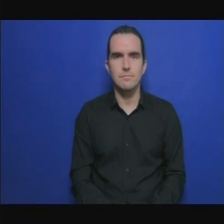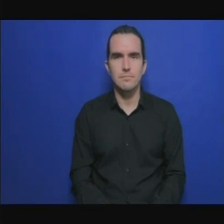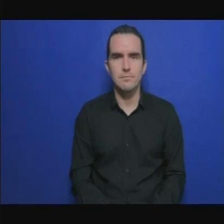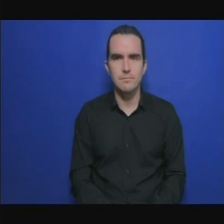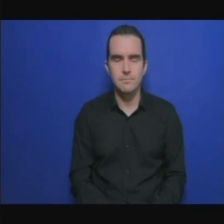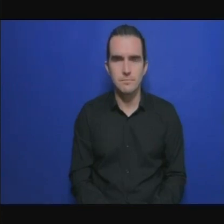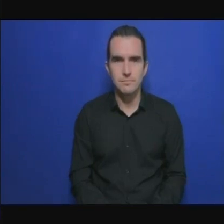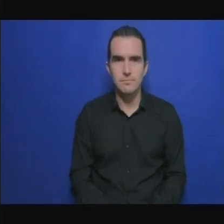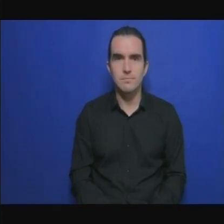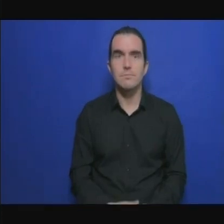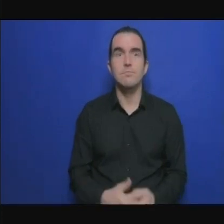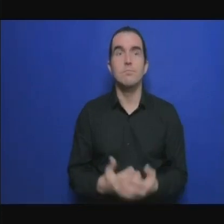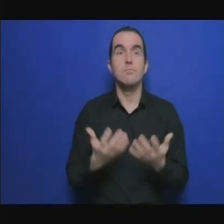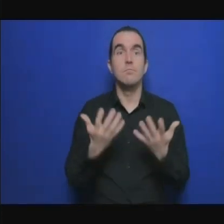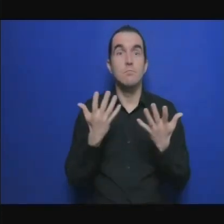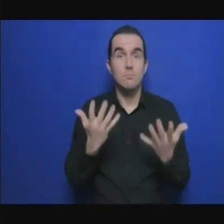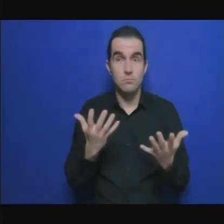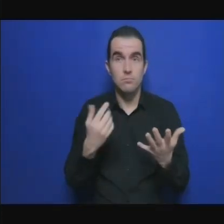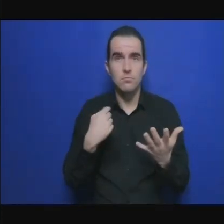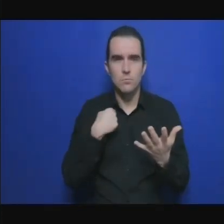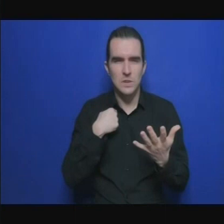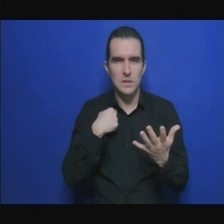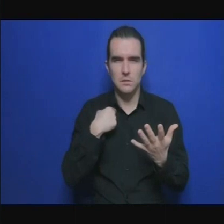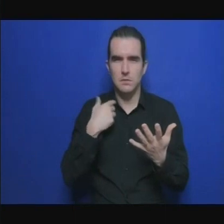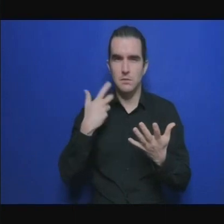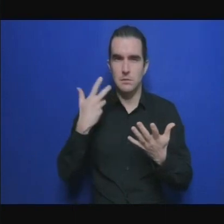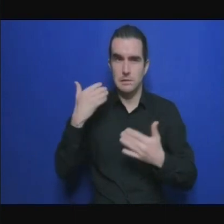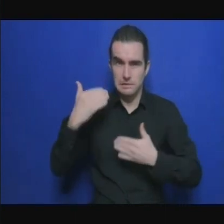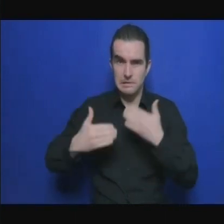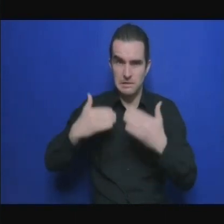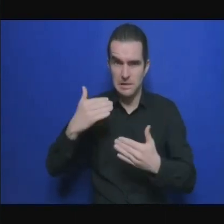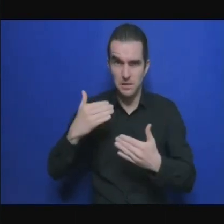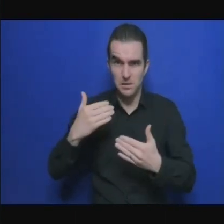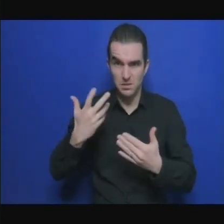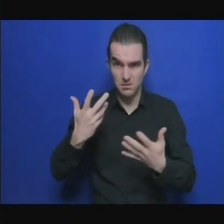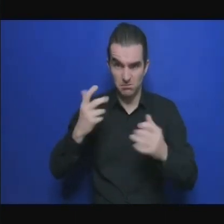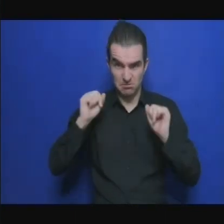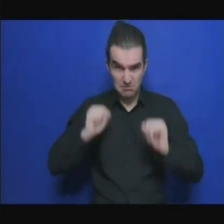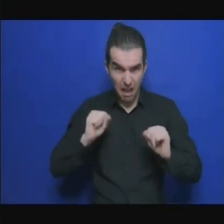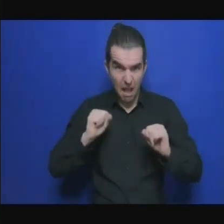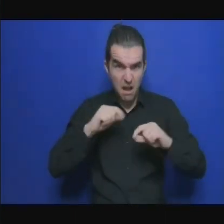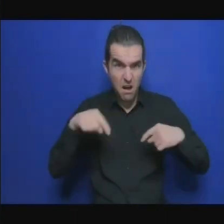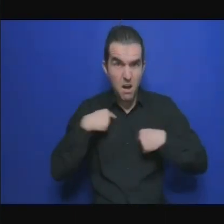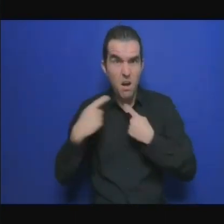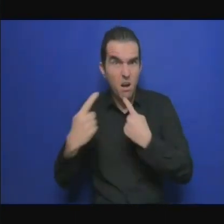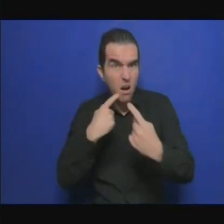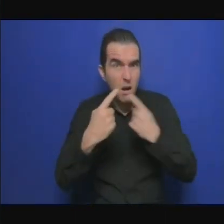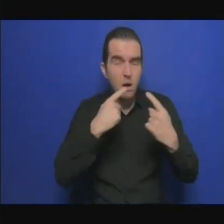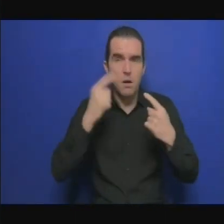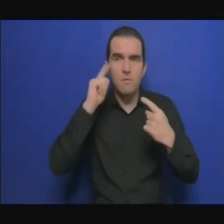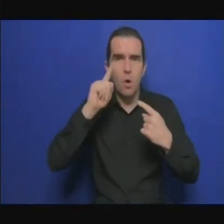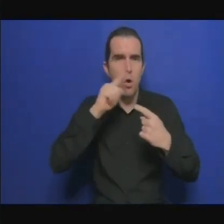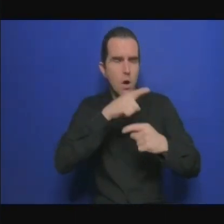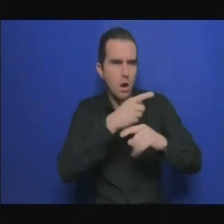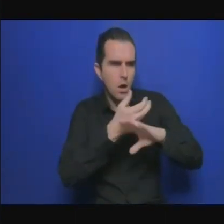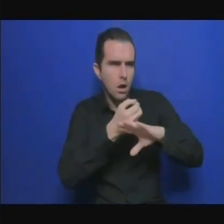'énergie voilà il y a beaucoup à faire beaucoup à explorer et je pense que l'Afrique peut être le champion de la lutte contre le changement climatique